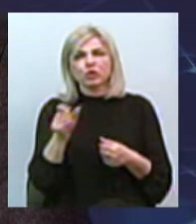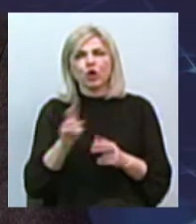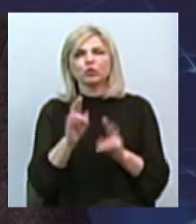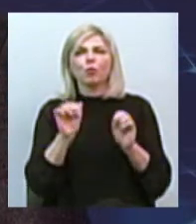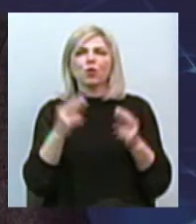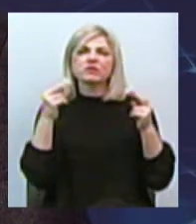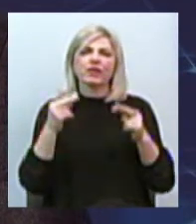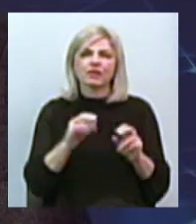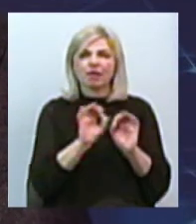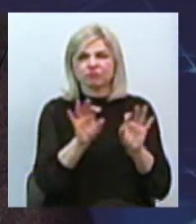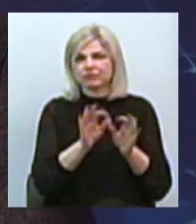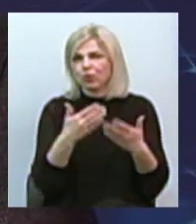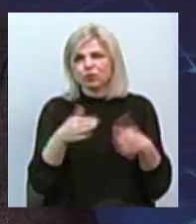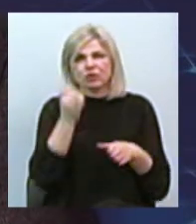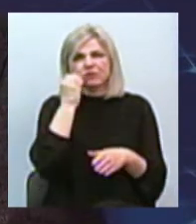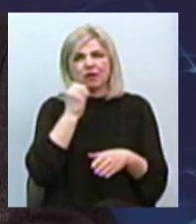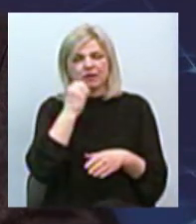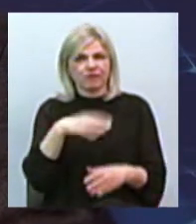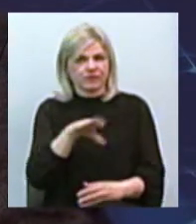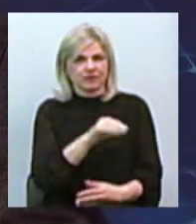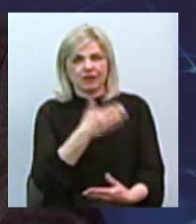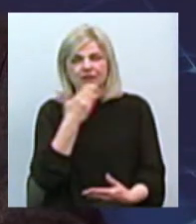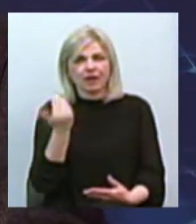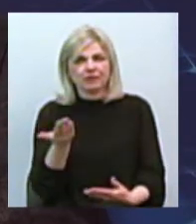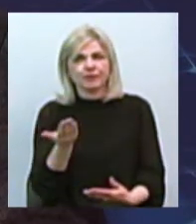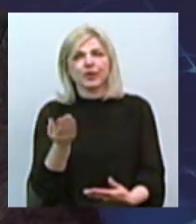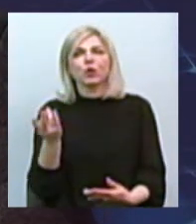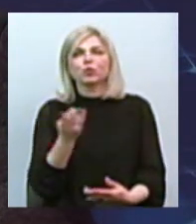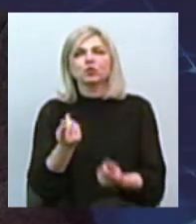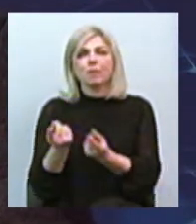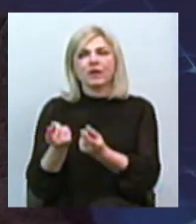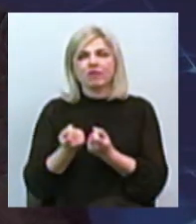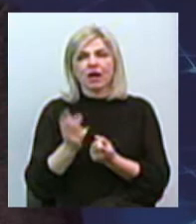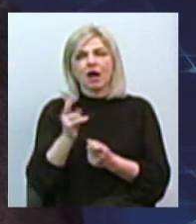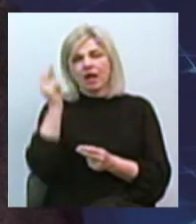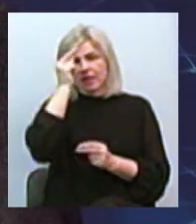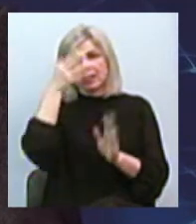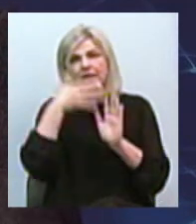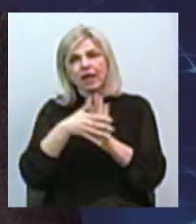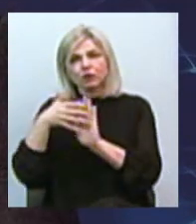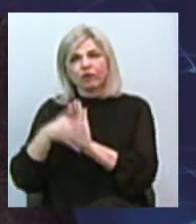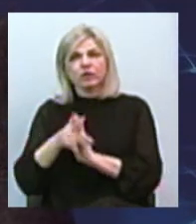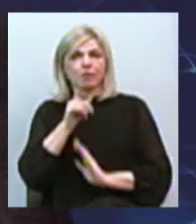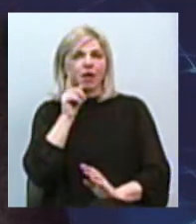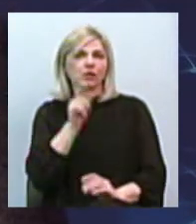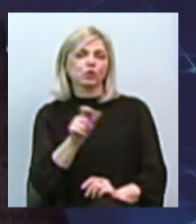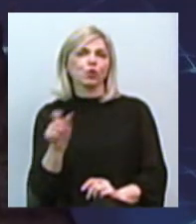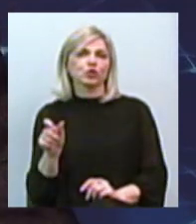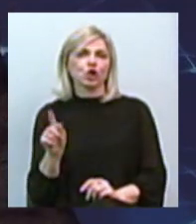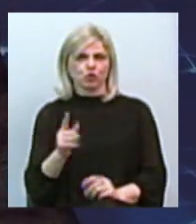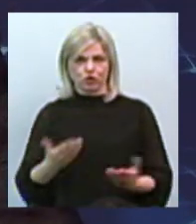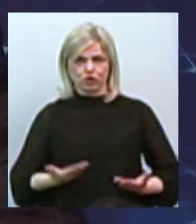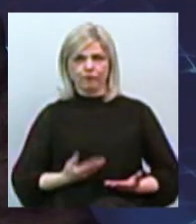Вони важні ще, ці ісследовання, щоб привлекати к цим ісследованням молодіжі, щоб вони вживую виділи. Від у нас,